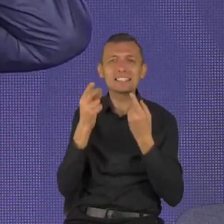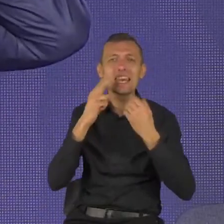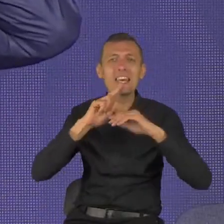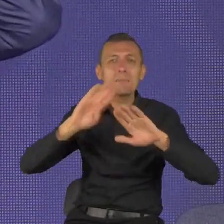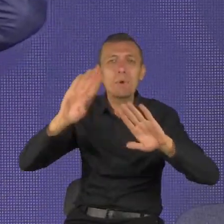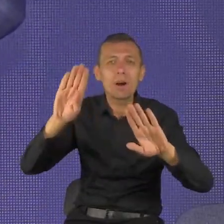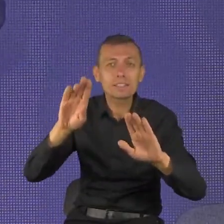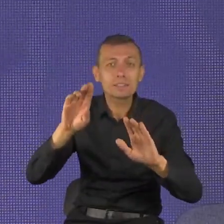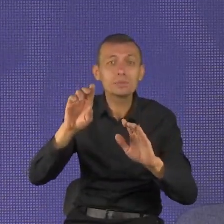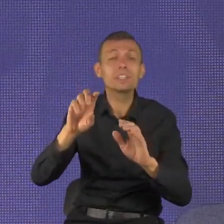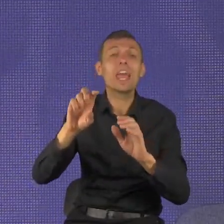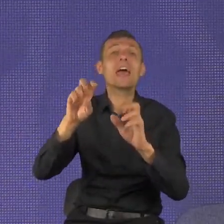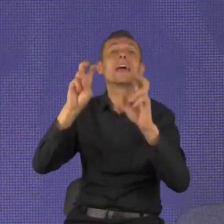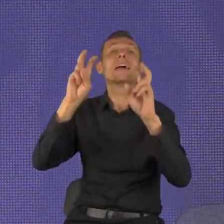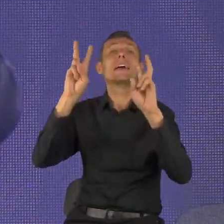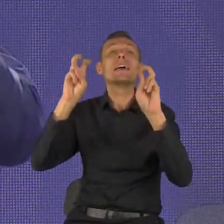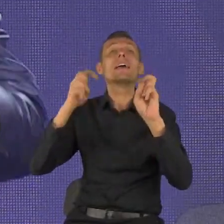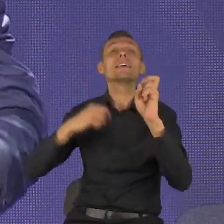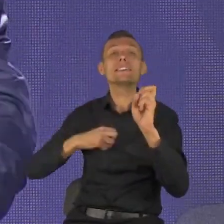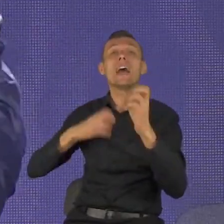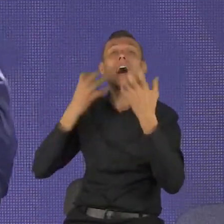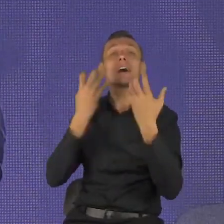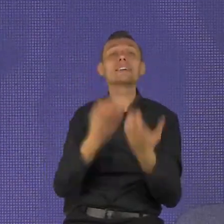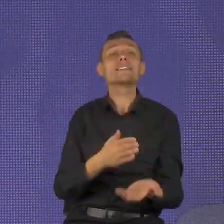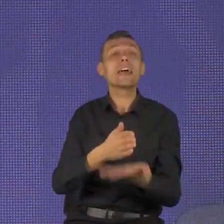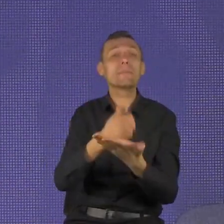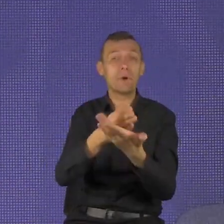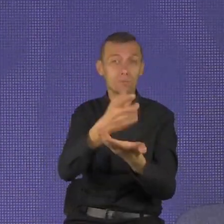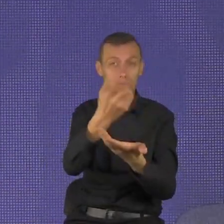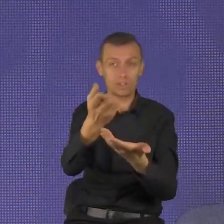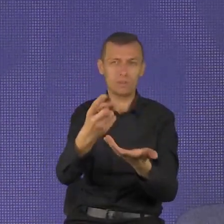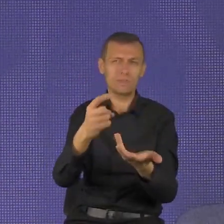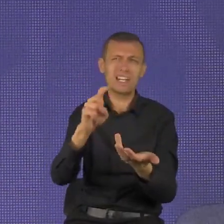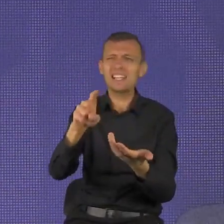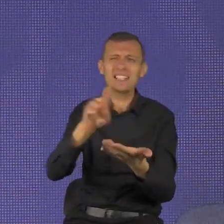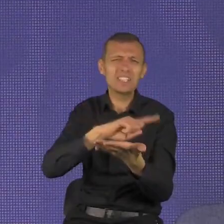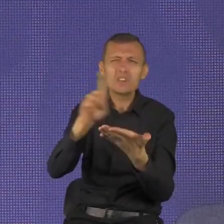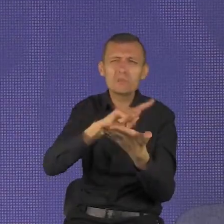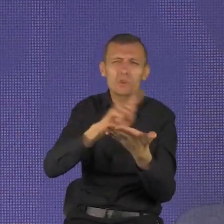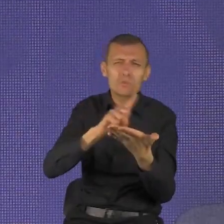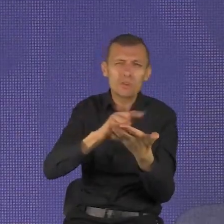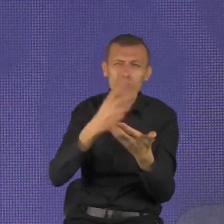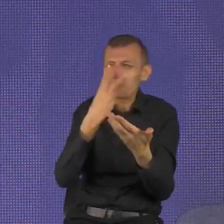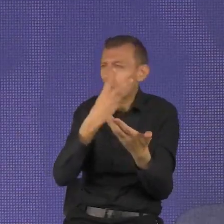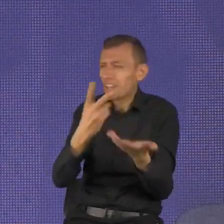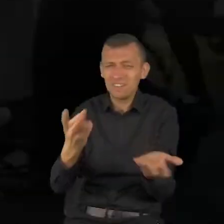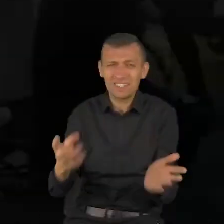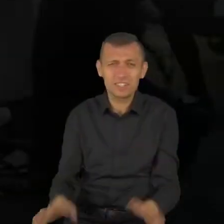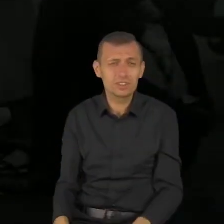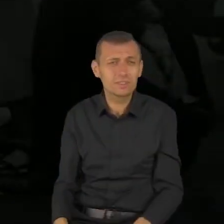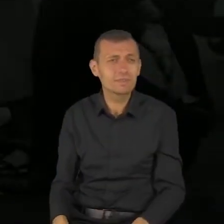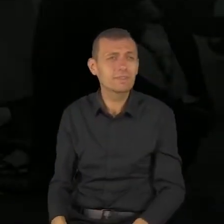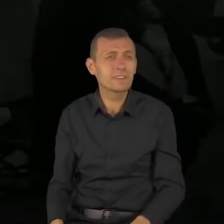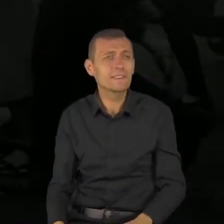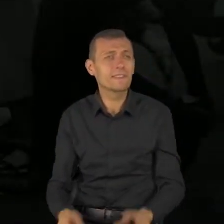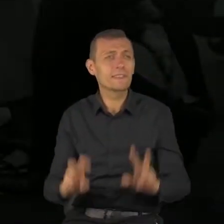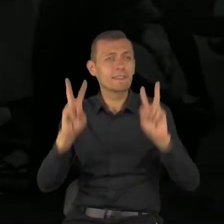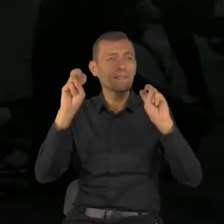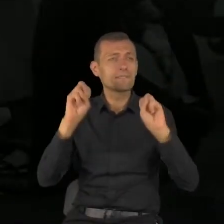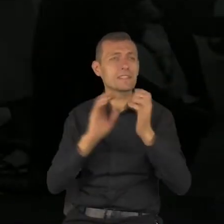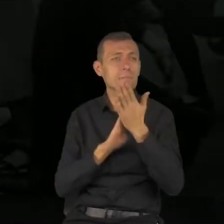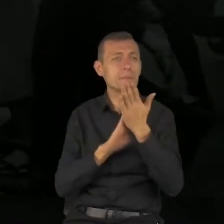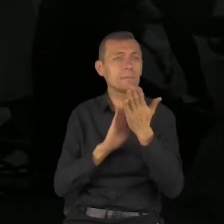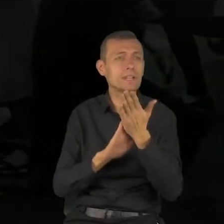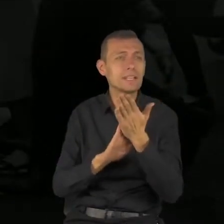módl się przed podjęciem decyzji. Posłuchajcie, co mówi Księga Przysłów Przypowieści. Sidłem dla człowieka jest